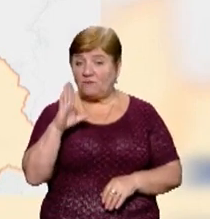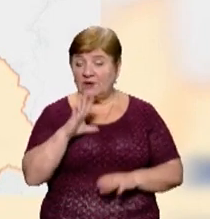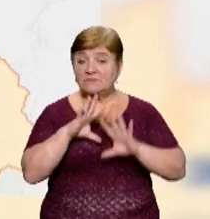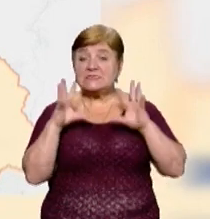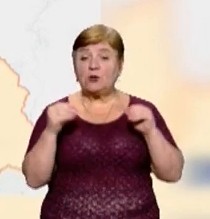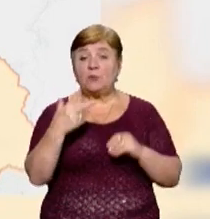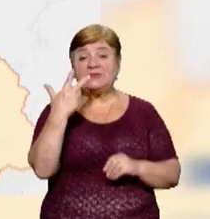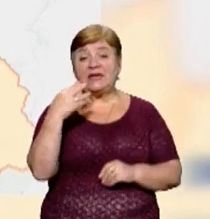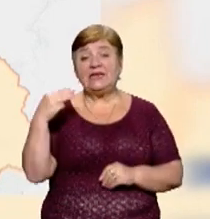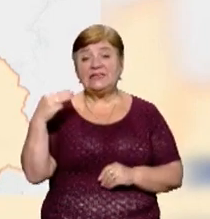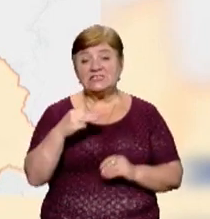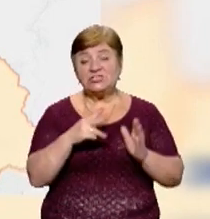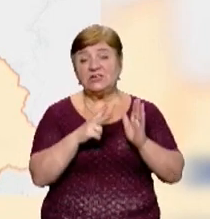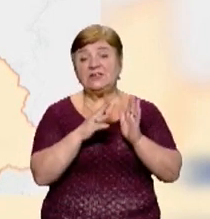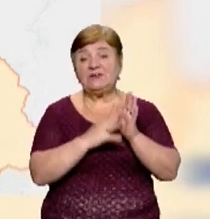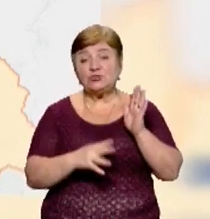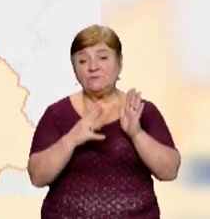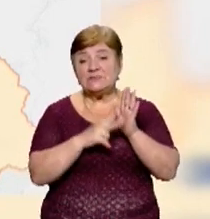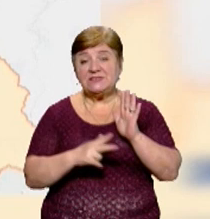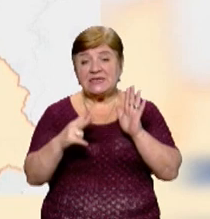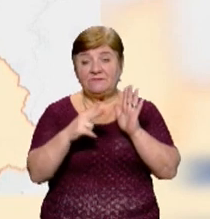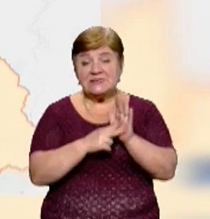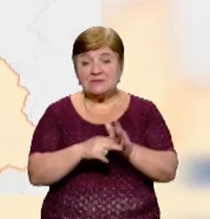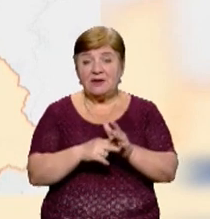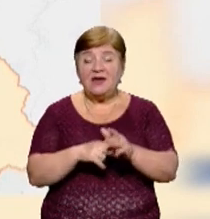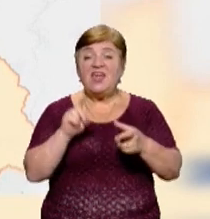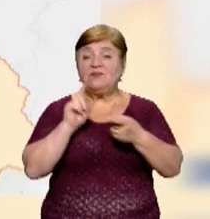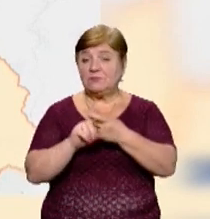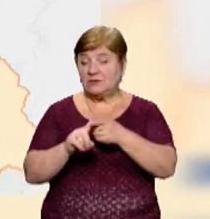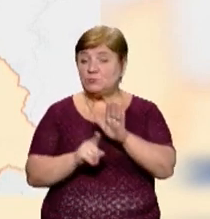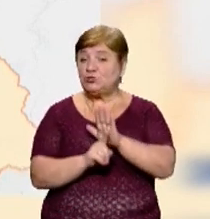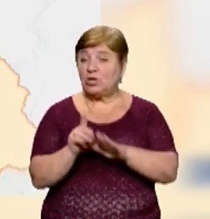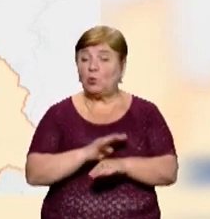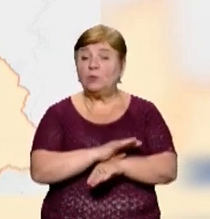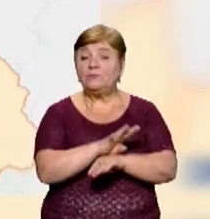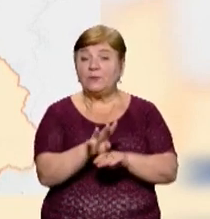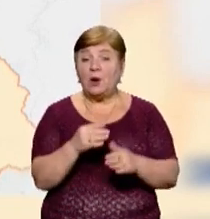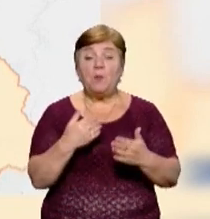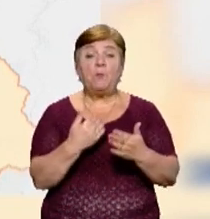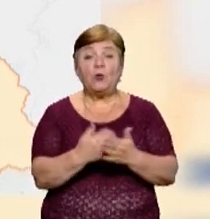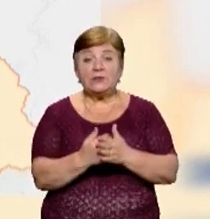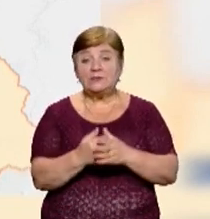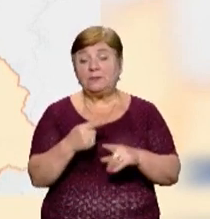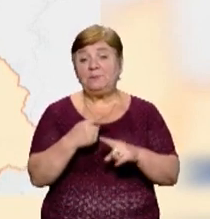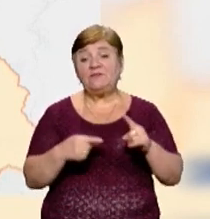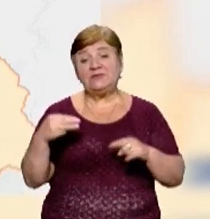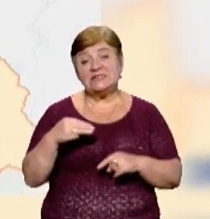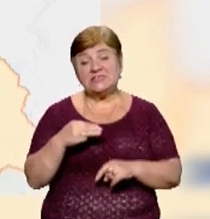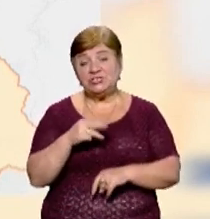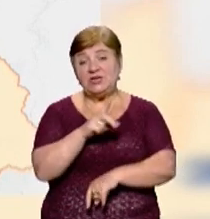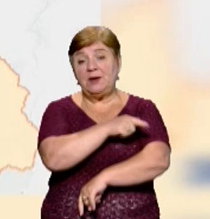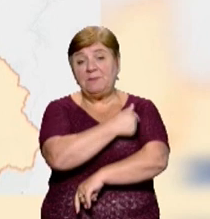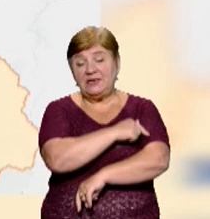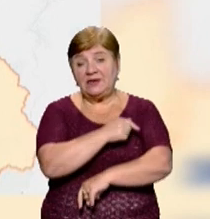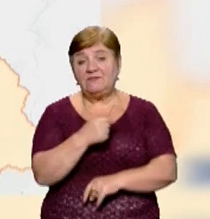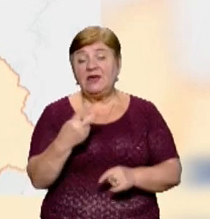Закарпатті 3988 людей інфікувалися з початку пандемії. Із них понад пів тисячі медиків та 216